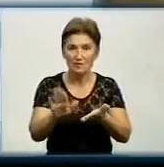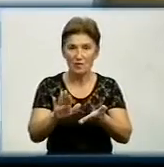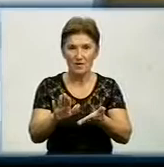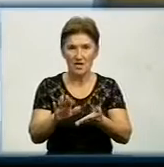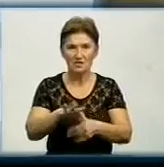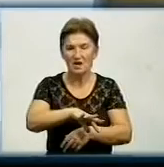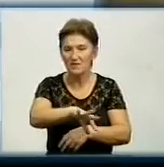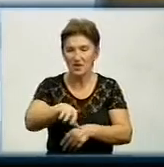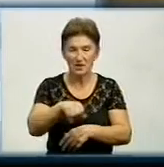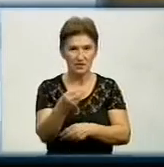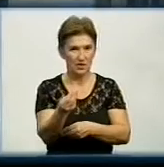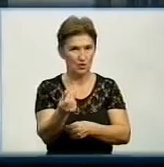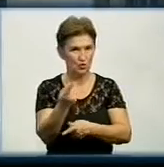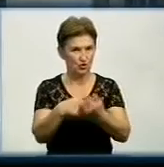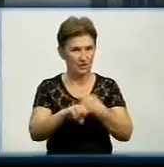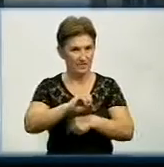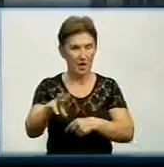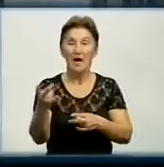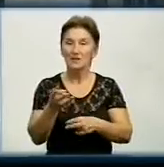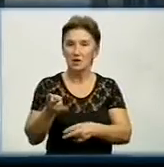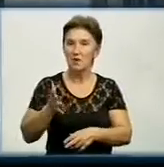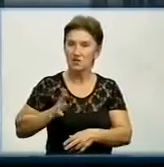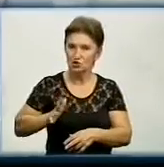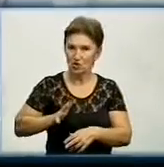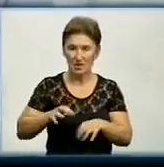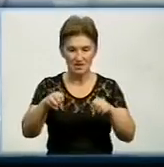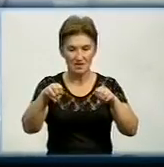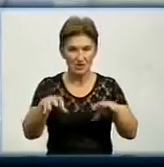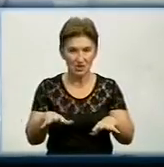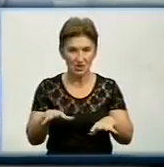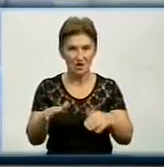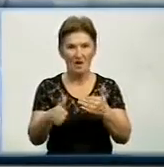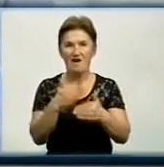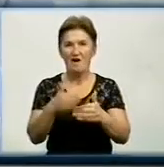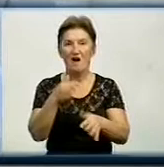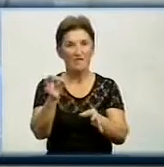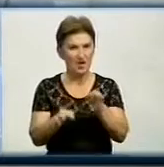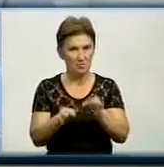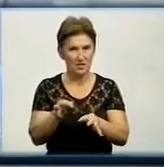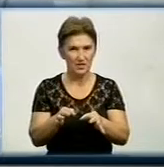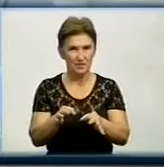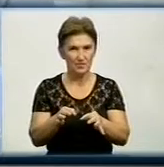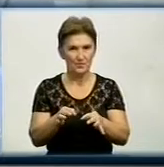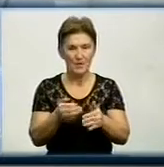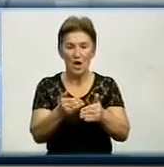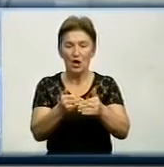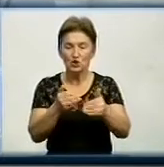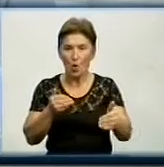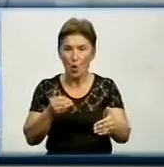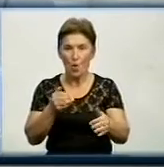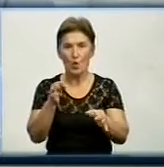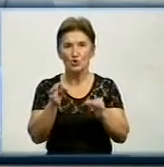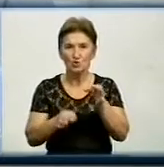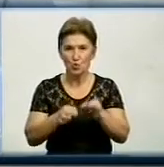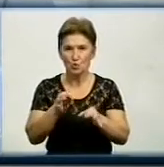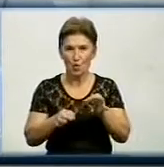крадені гроші. Але спочатку треба дочекатись вироку ФЕМІДи. На даний час досудове слідство, перевірка всіх тих